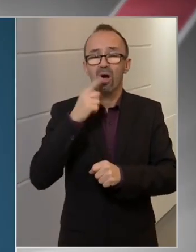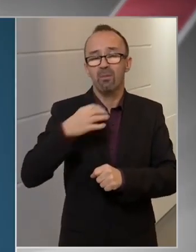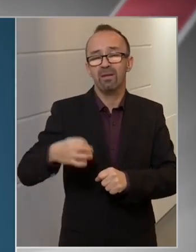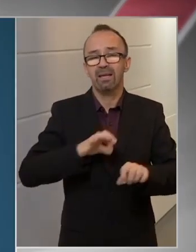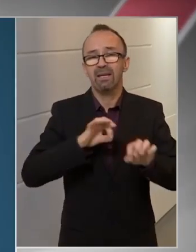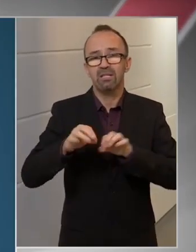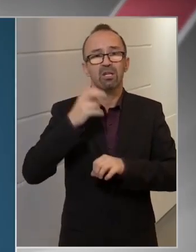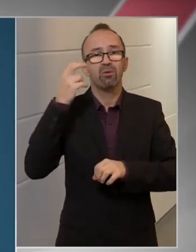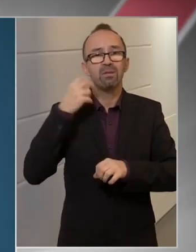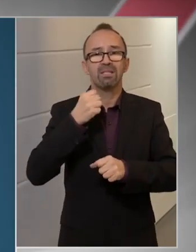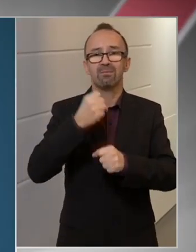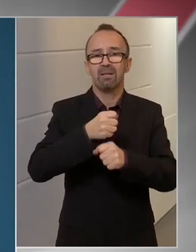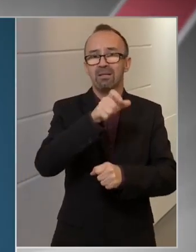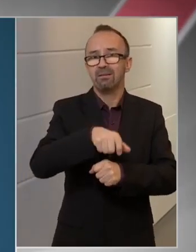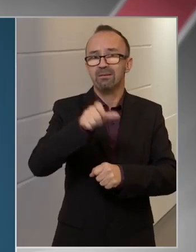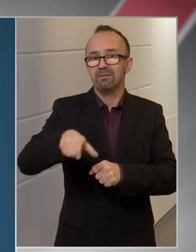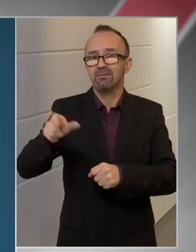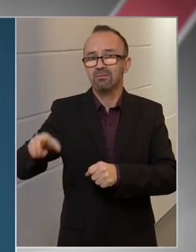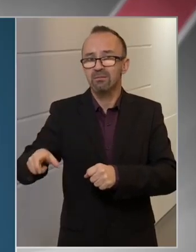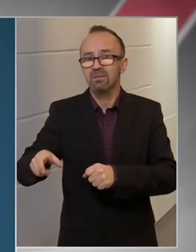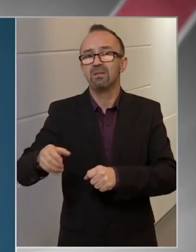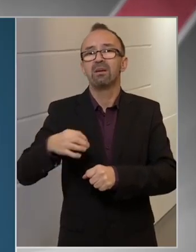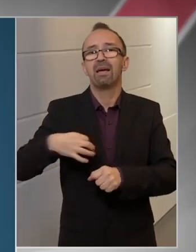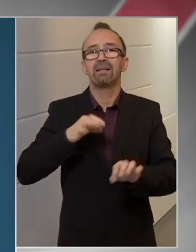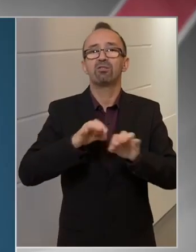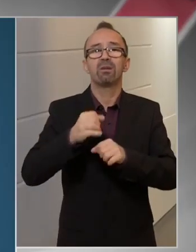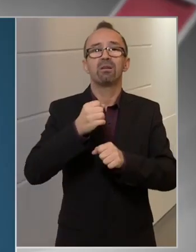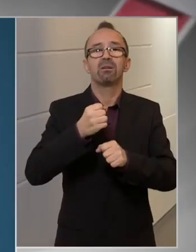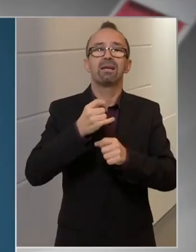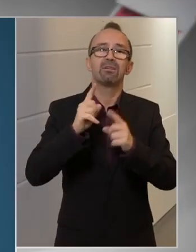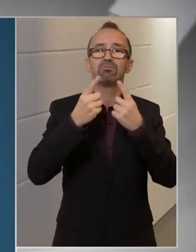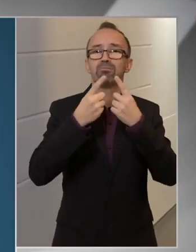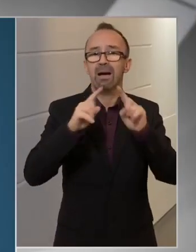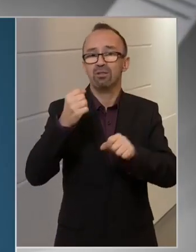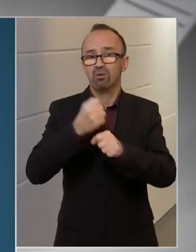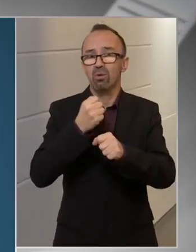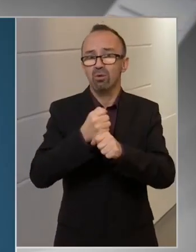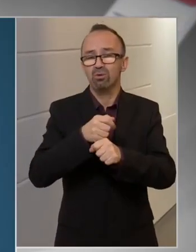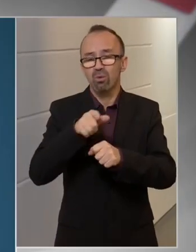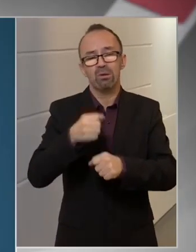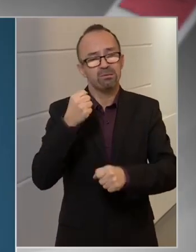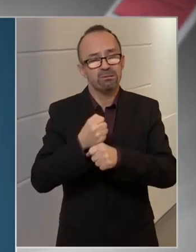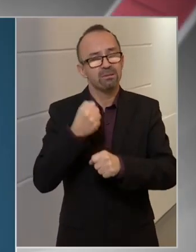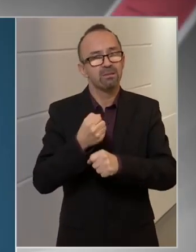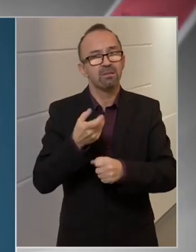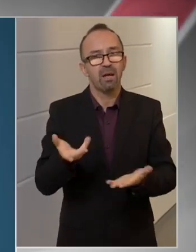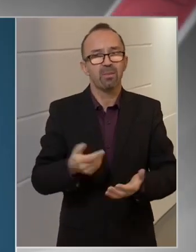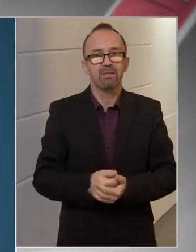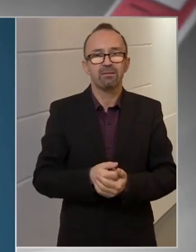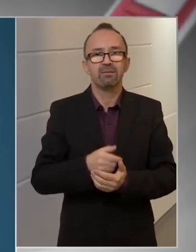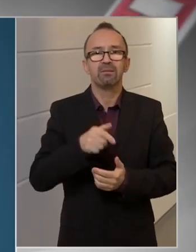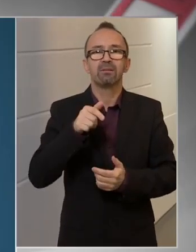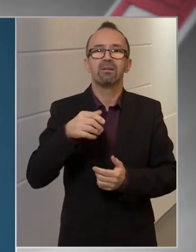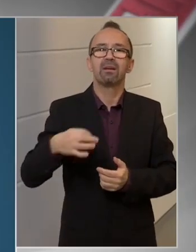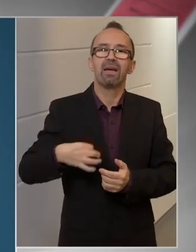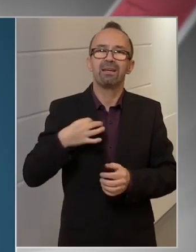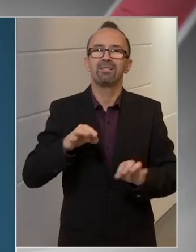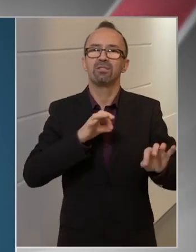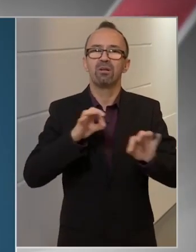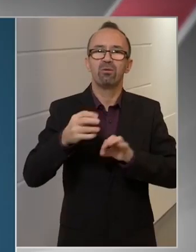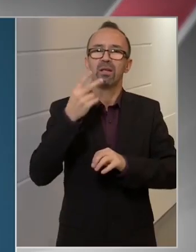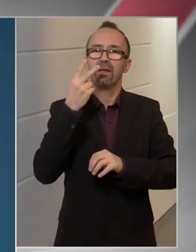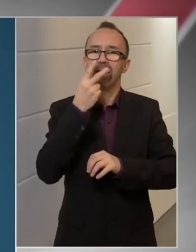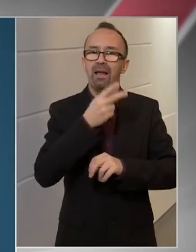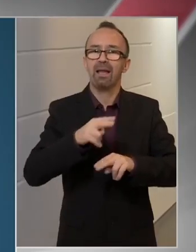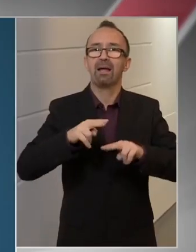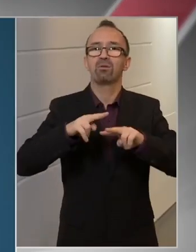egészségügyi intézményeinkben az egészségügyi és más dolgozók végeznek, az egészségügyi